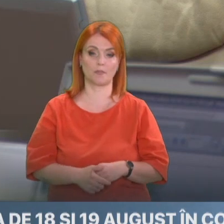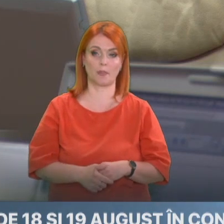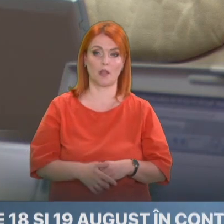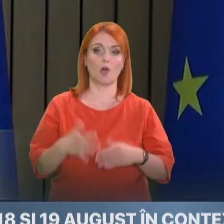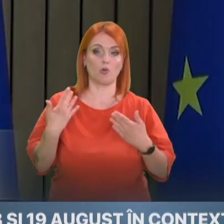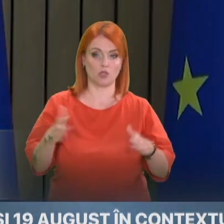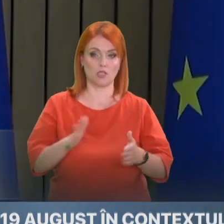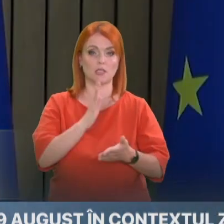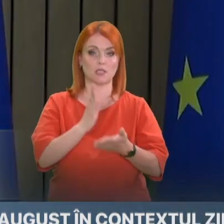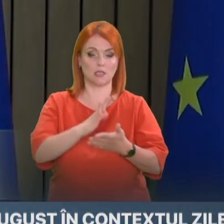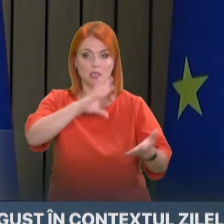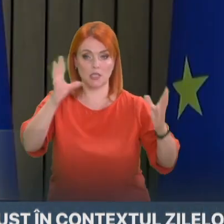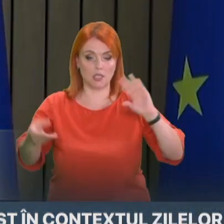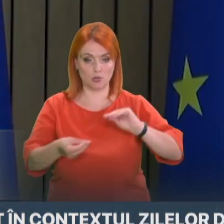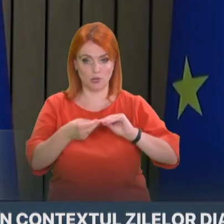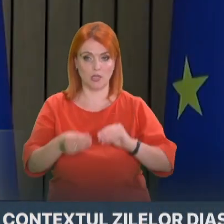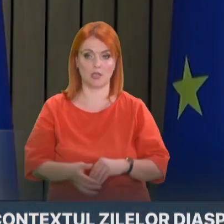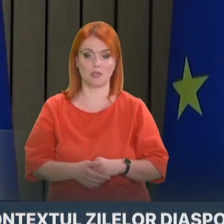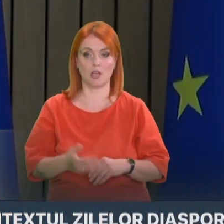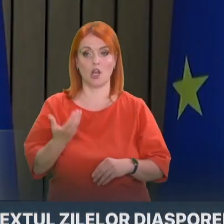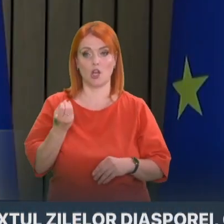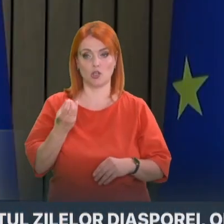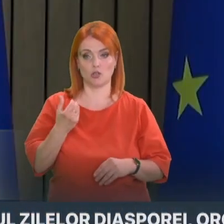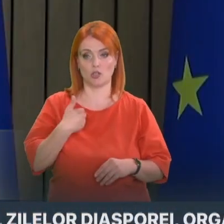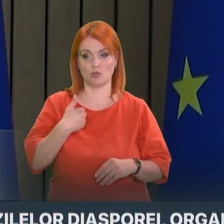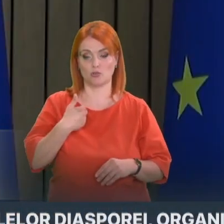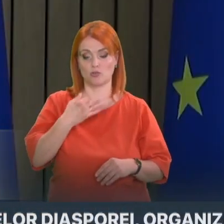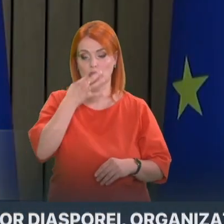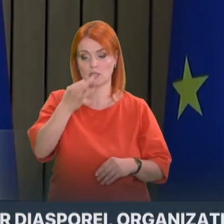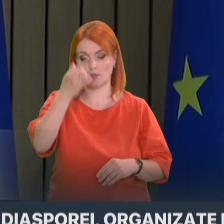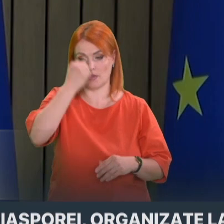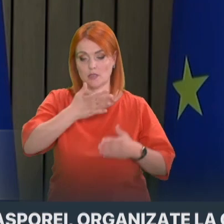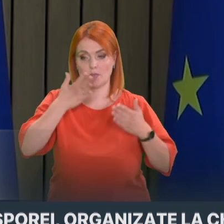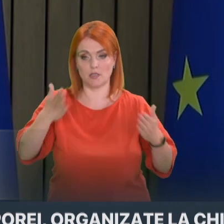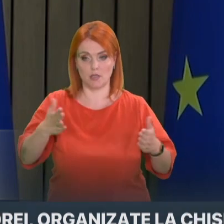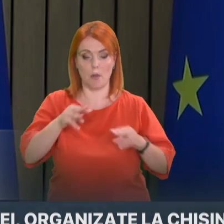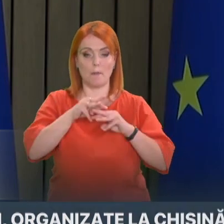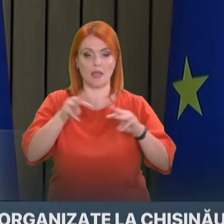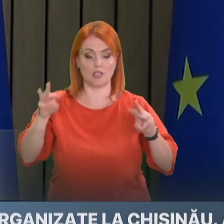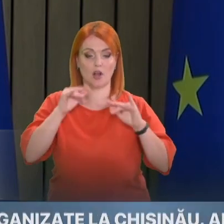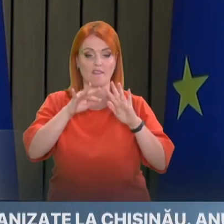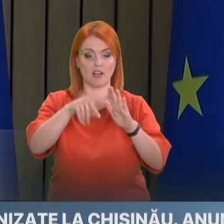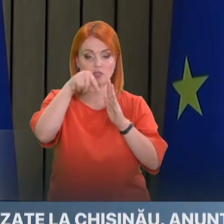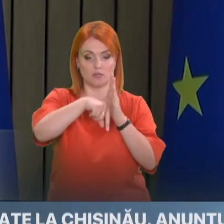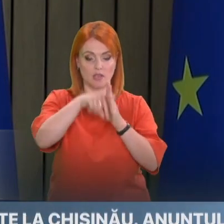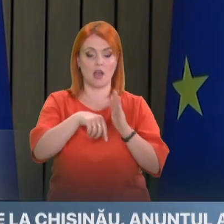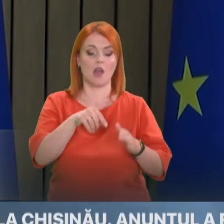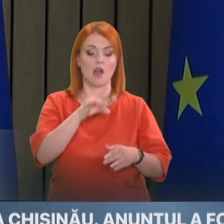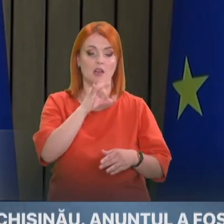rezultate. Vreau să mulțumesc ministra Revenco. Dumneai ei a făcut